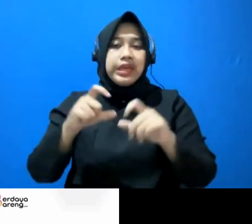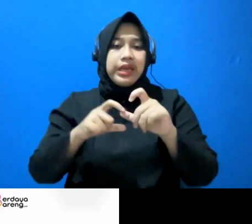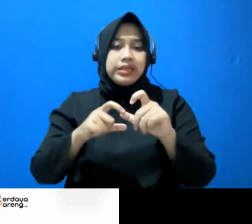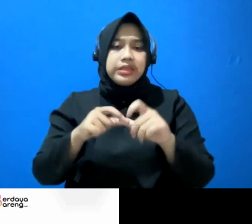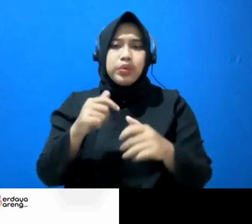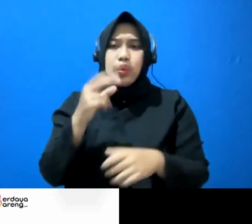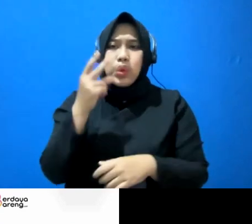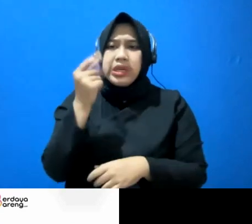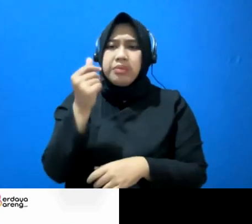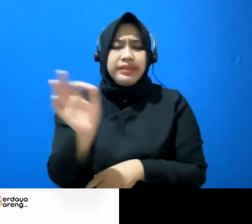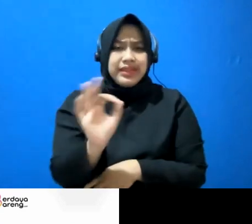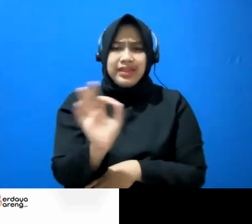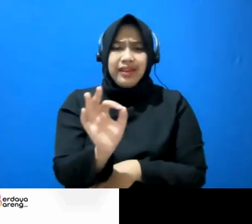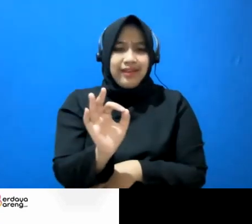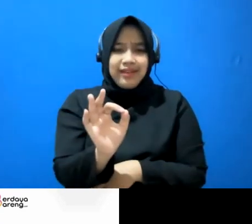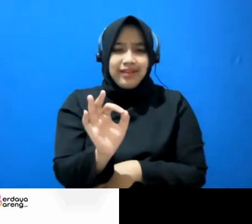ribet.